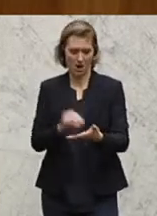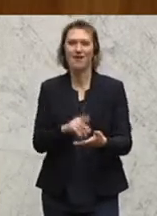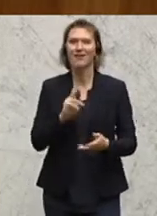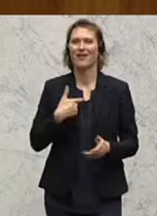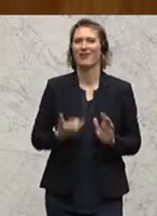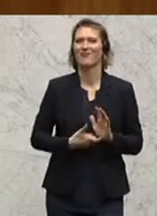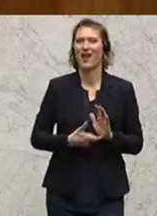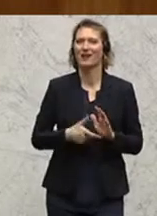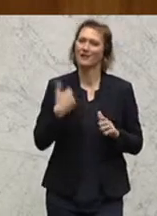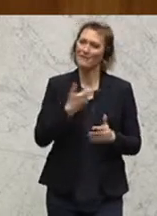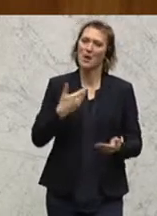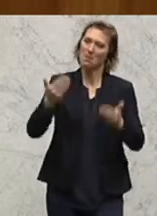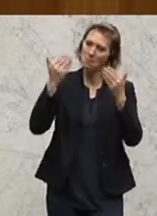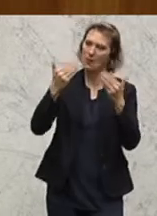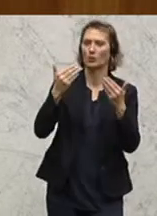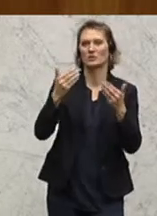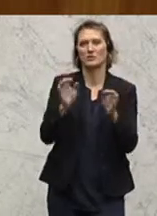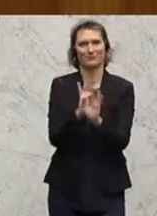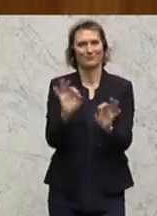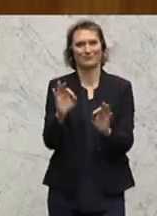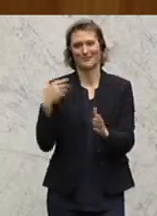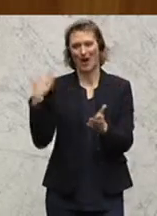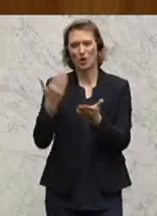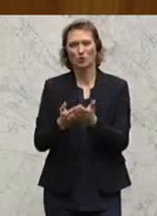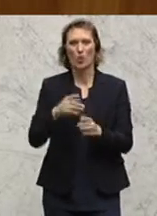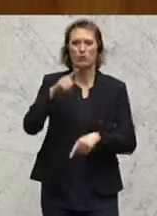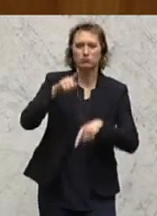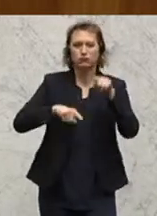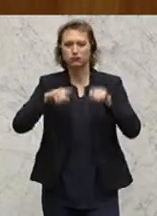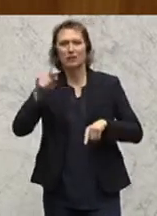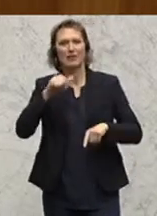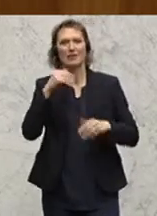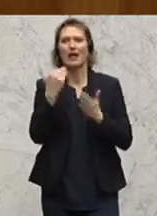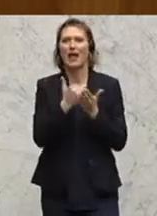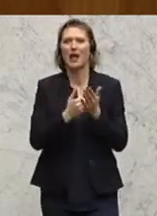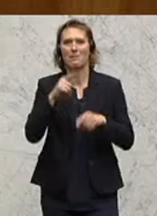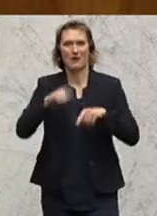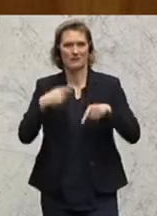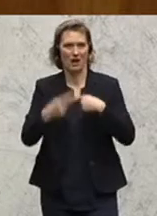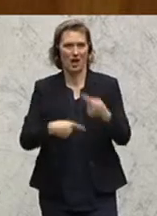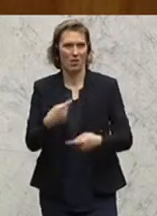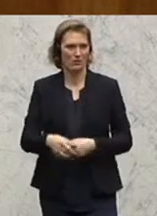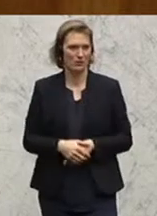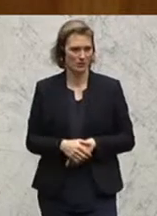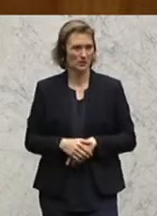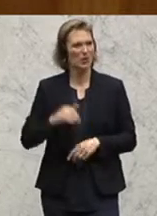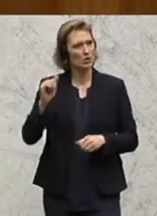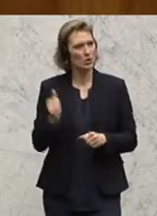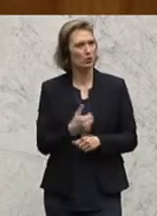implementieren. Auch das begrüßen wir ausdrücklich, weil da gab es Unregelmäßigkeiten in der Vergangenheit. Ich möchte trotzdem den,